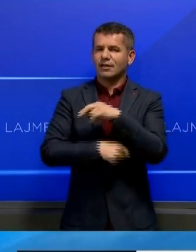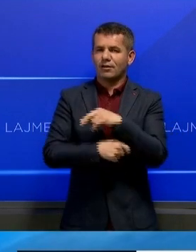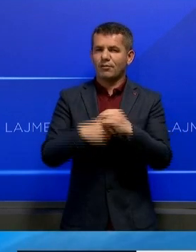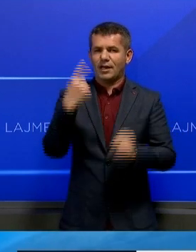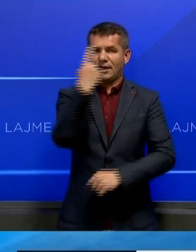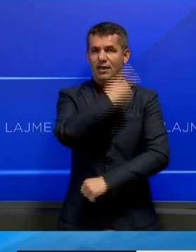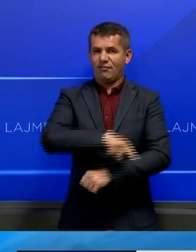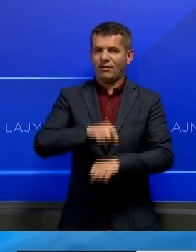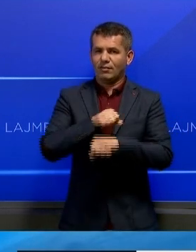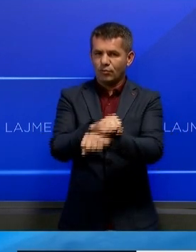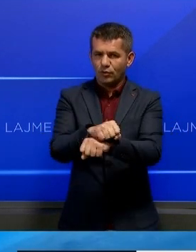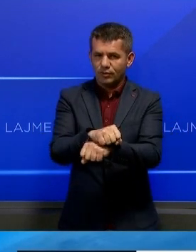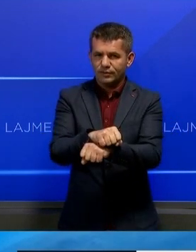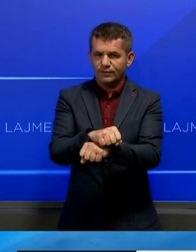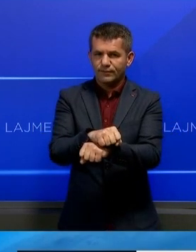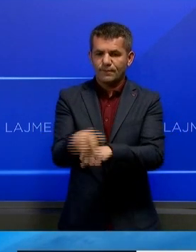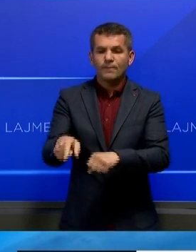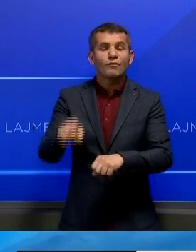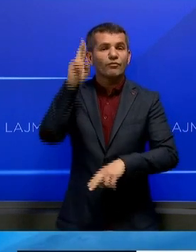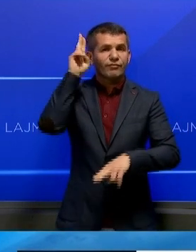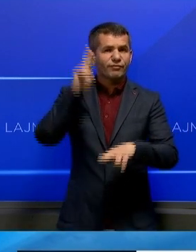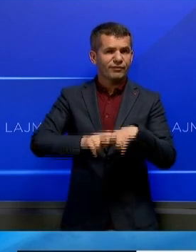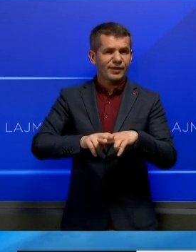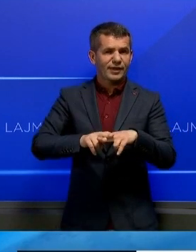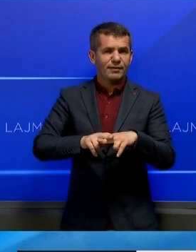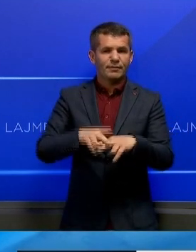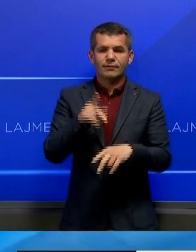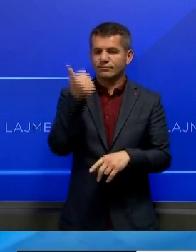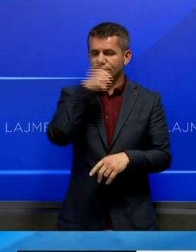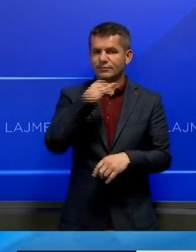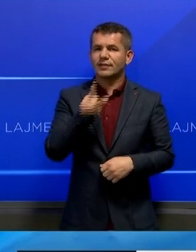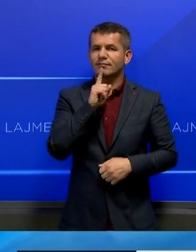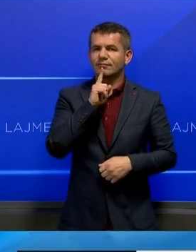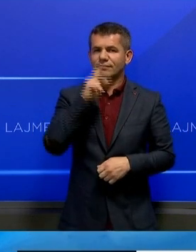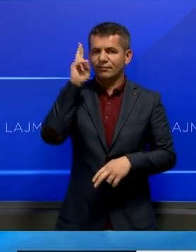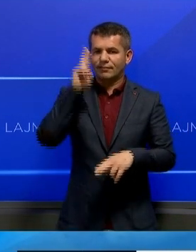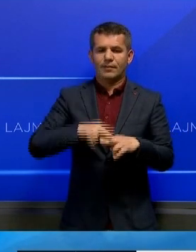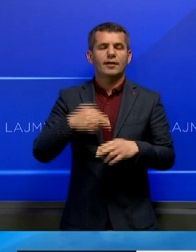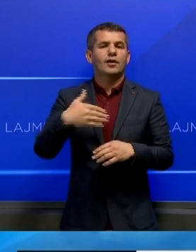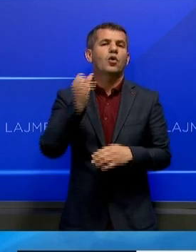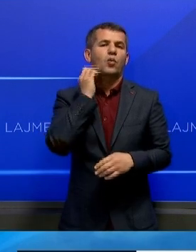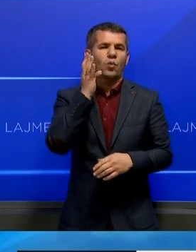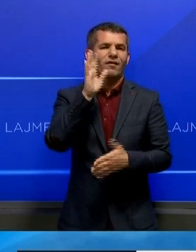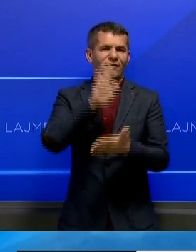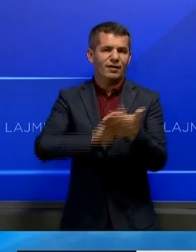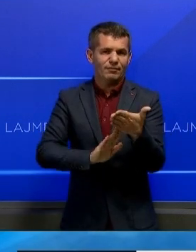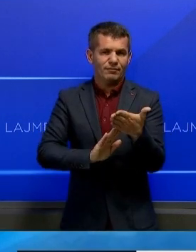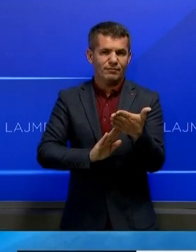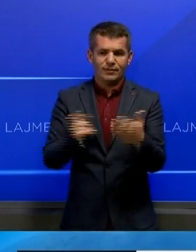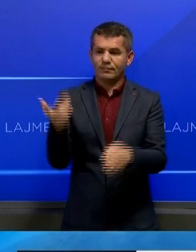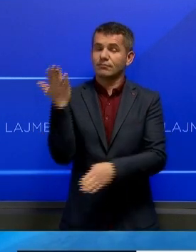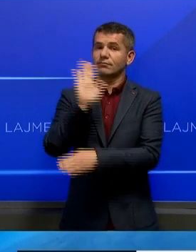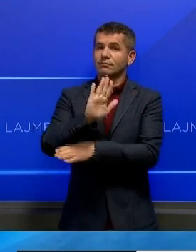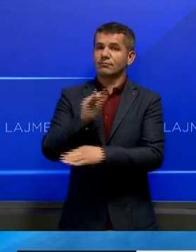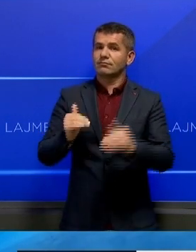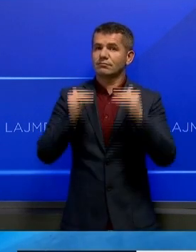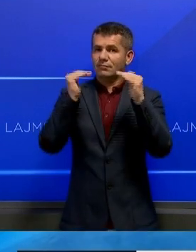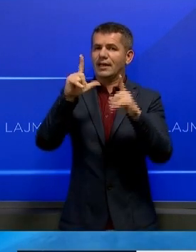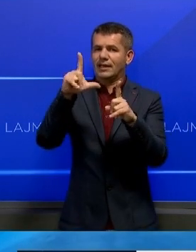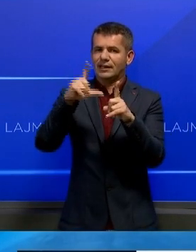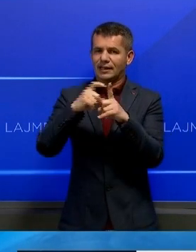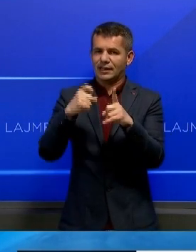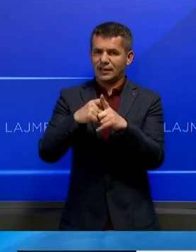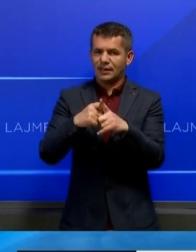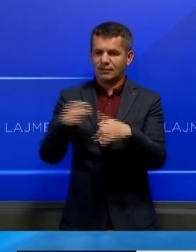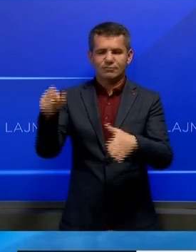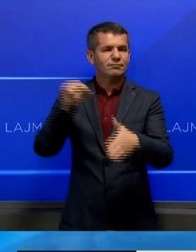një vitë burgim efektiv. Kë vendim hynë në fuqi pas i vendimit të bëti plot fuqishëm. Po ashtu zyrtarit të lartë të lëdëkës do